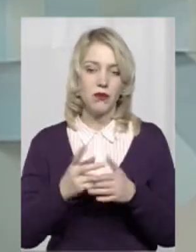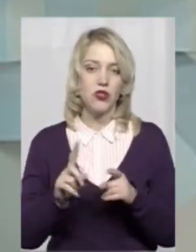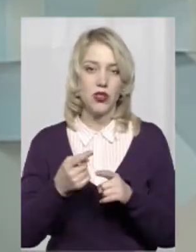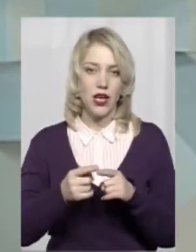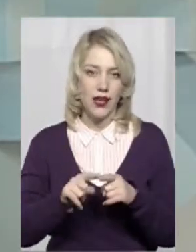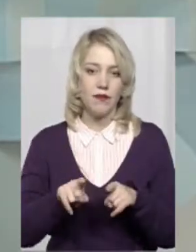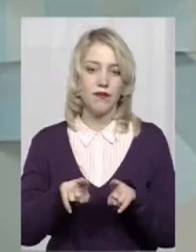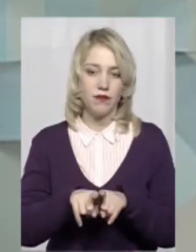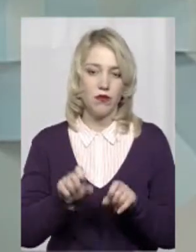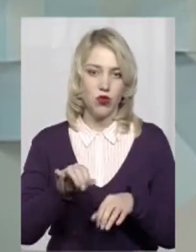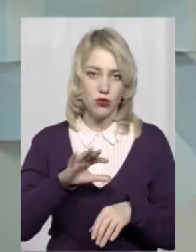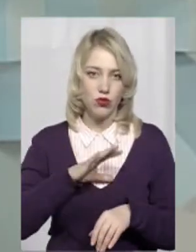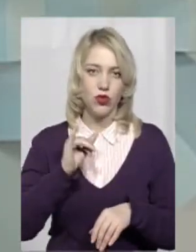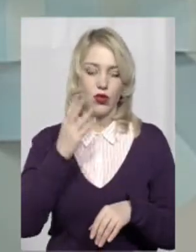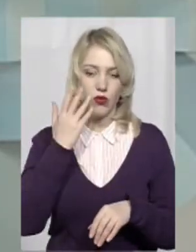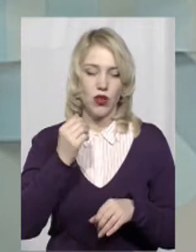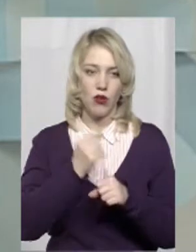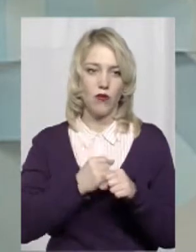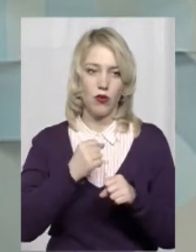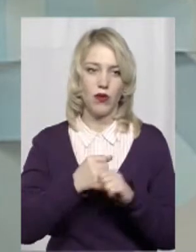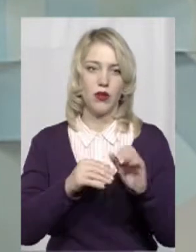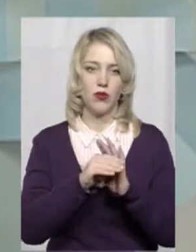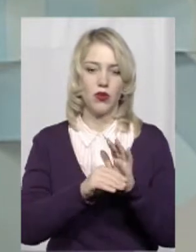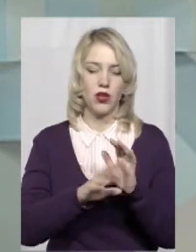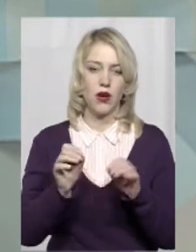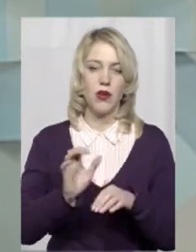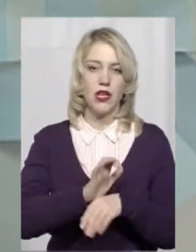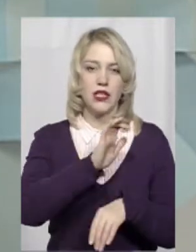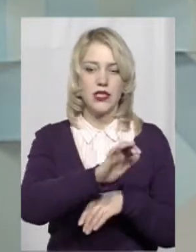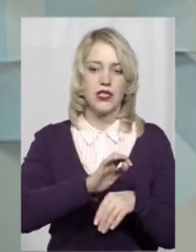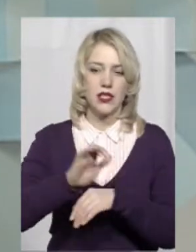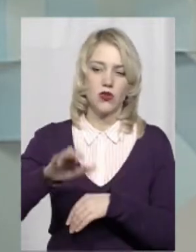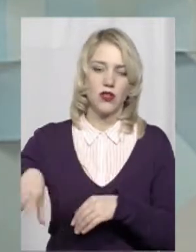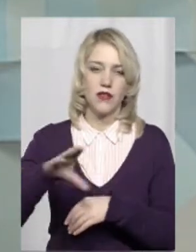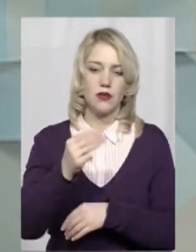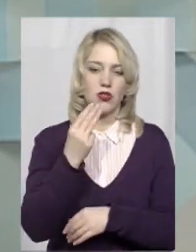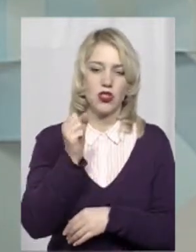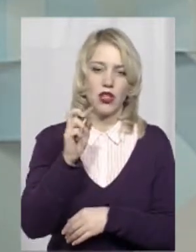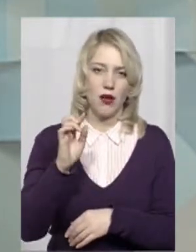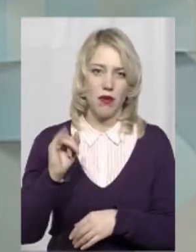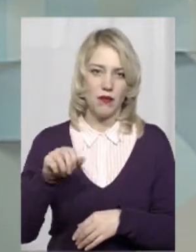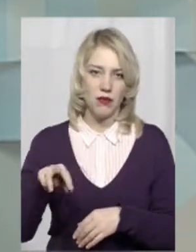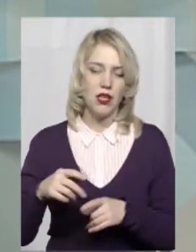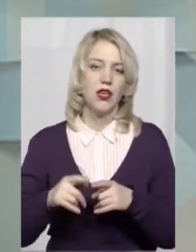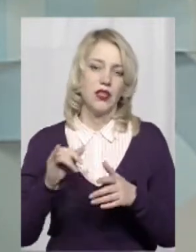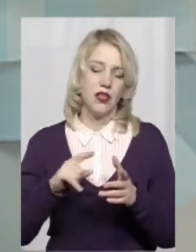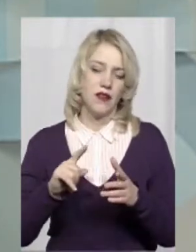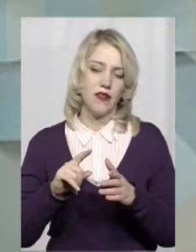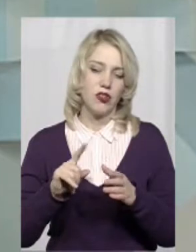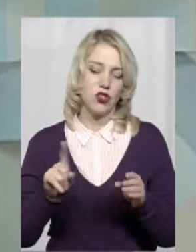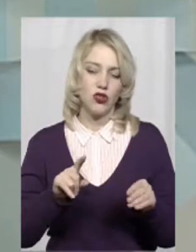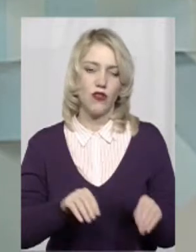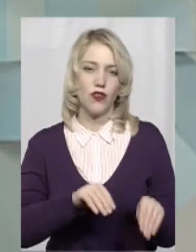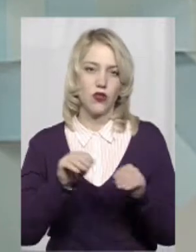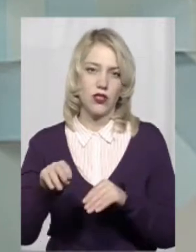може бути, тому коли обробили програми, скинули всім штабам, відповідно вже, що ми виносимо на сайт, в